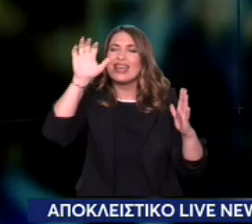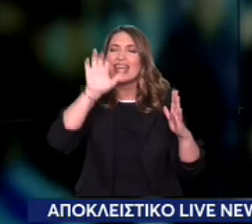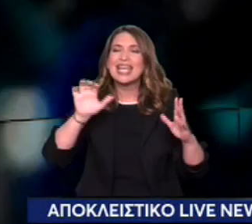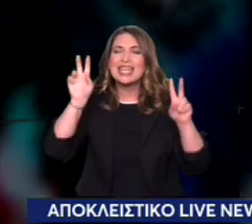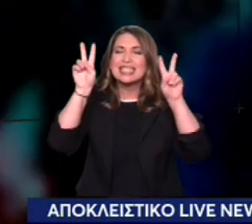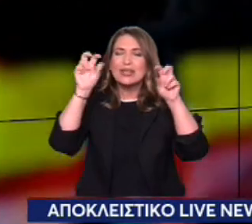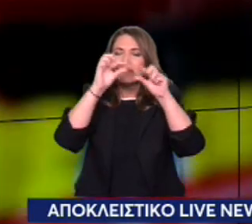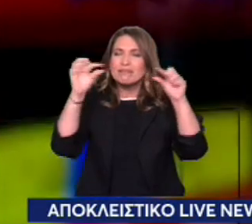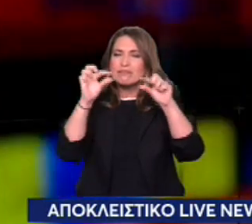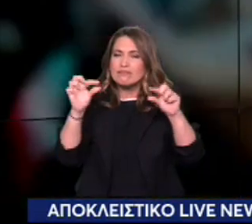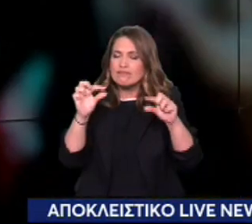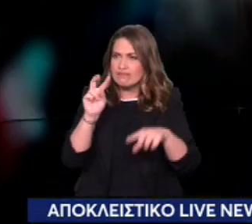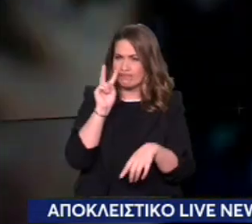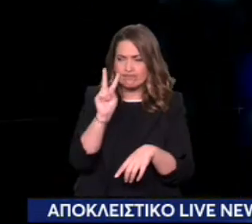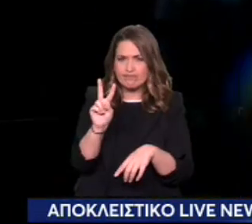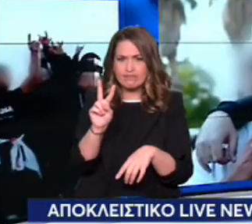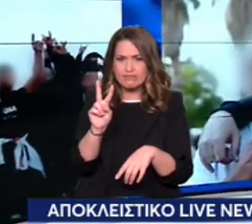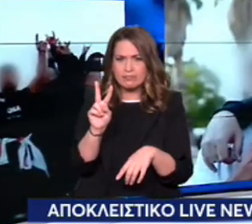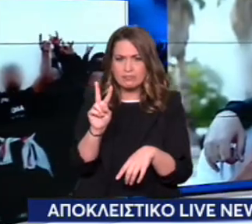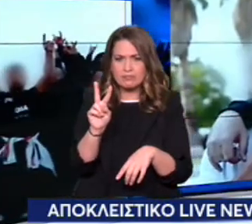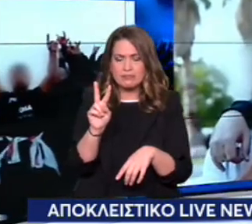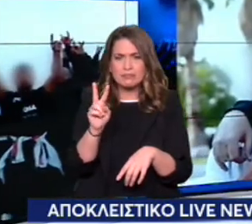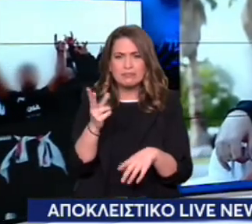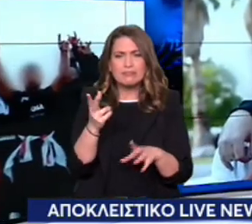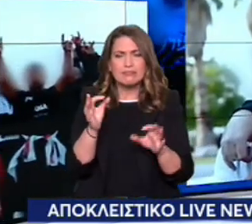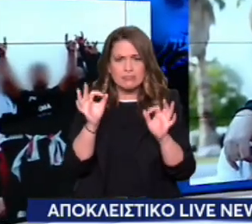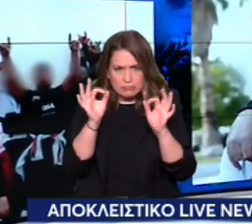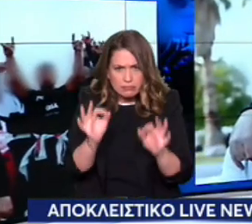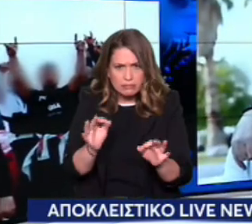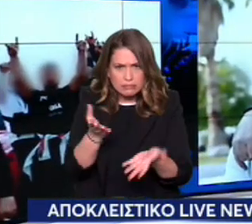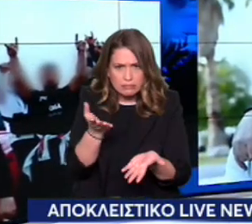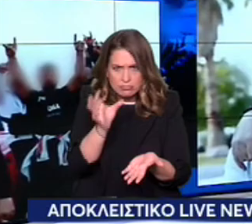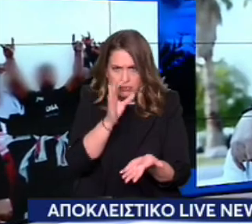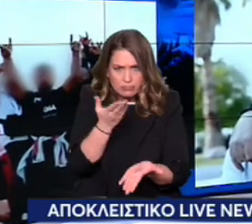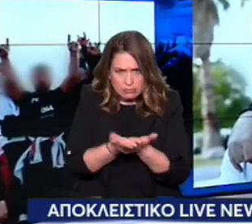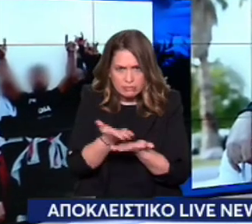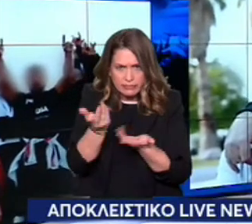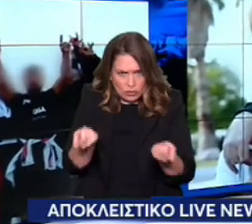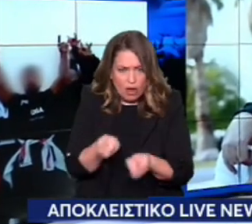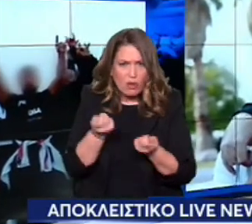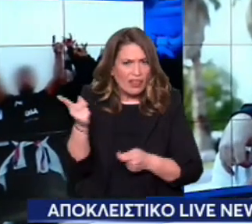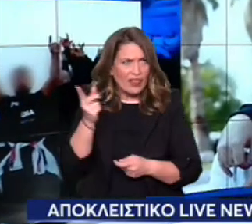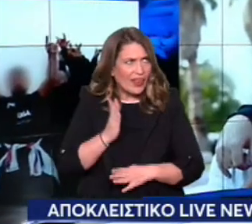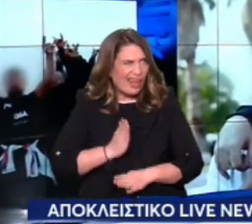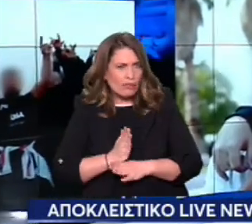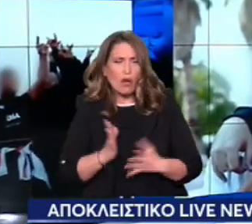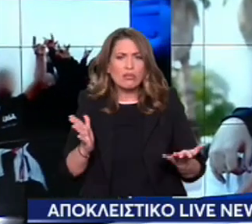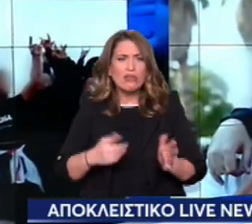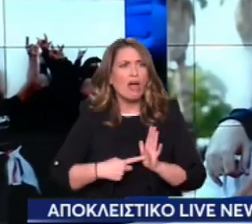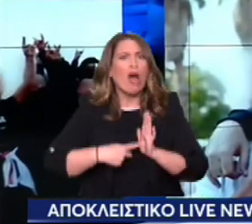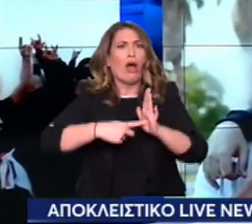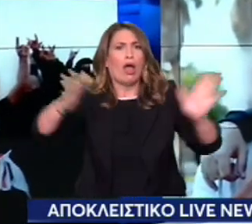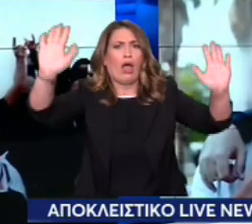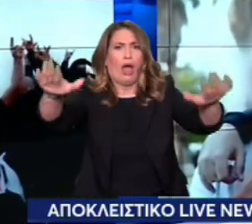είναι απολύτως, όχι απλώς ενδεικτική, αλλά αποδεικτική του τι κάνουν. Δεν το κρύβουν, το φωνάζουν.